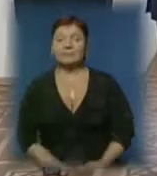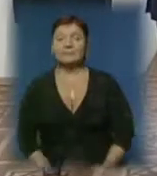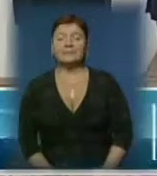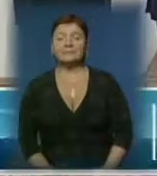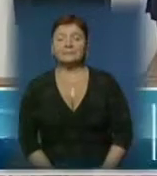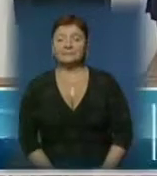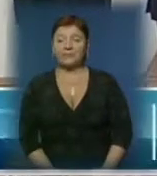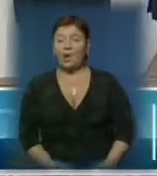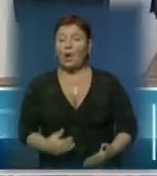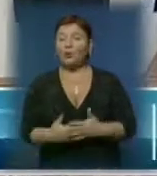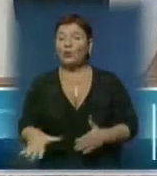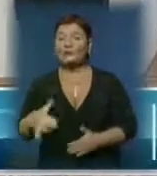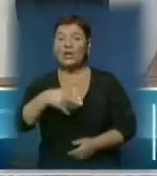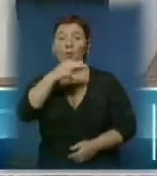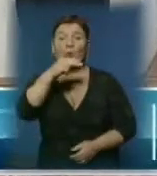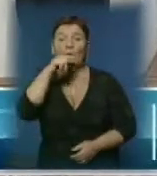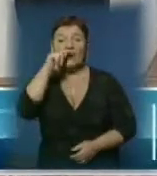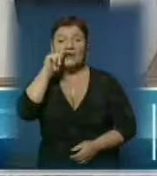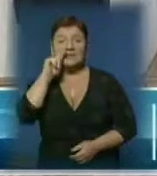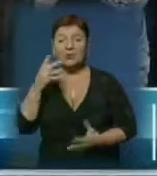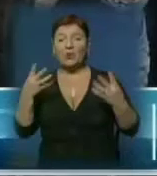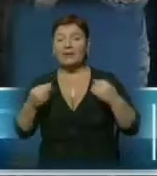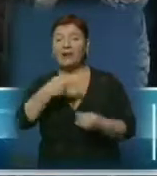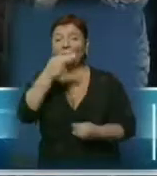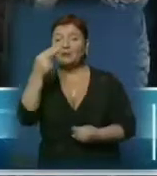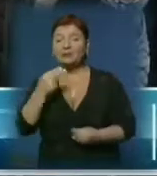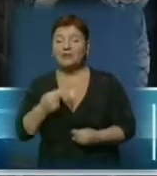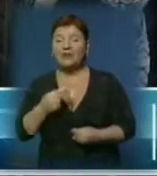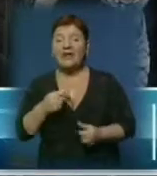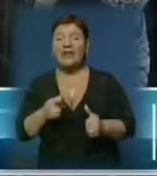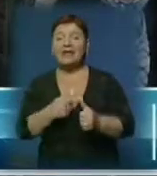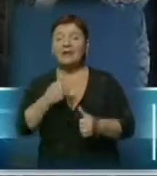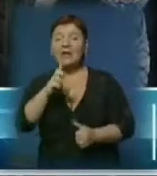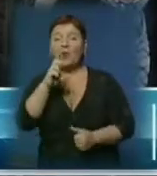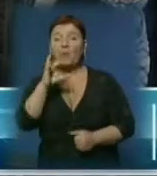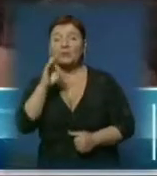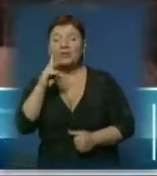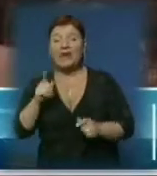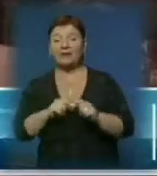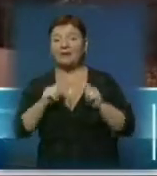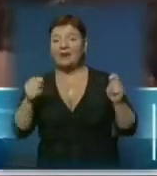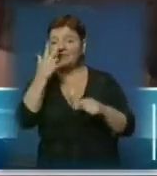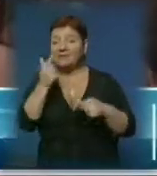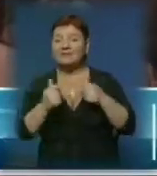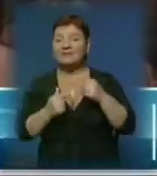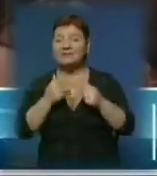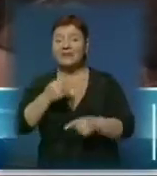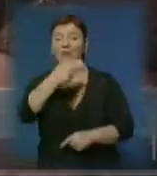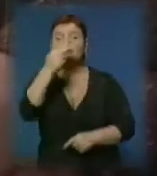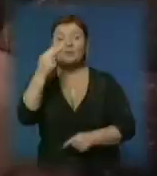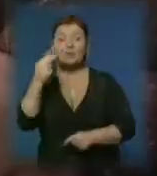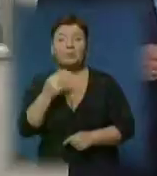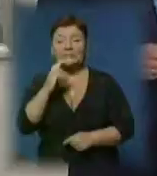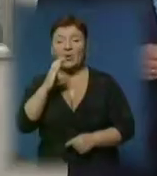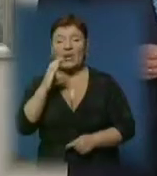До всеукраїнського Дня художника в Закарпатському обласному музеї імені Йосипа Бокшая відкрили традиційну виставку живопису та